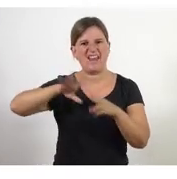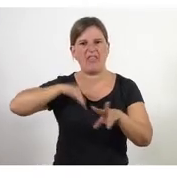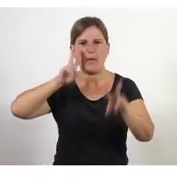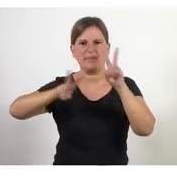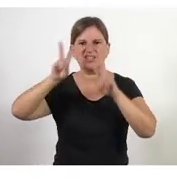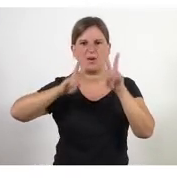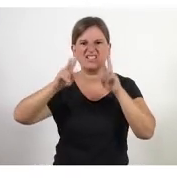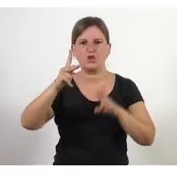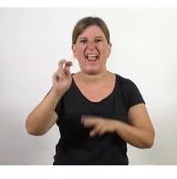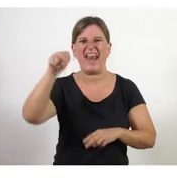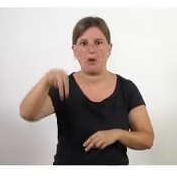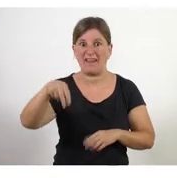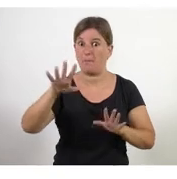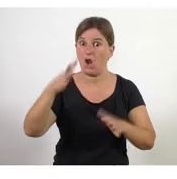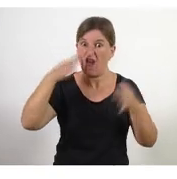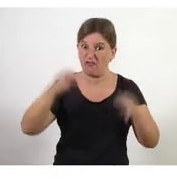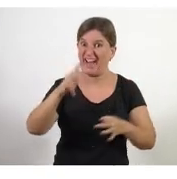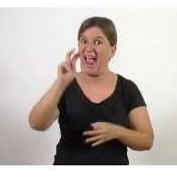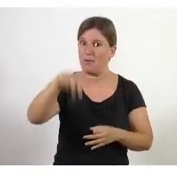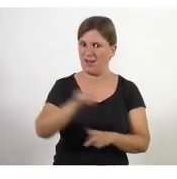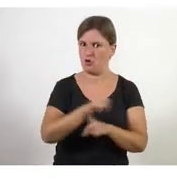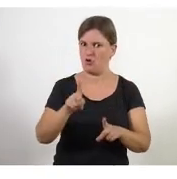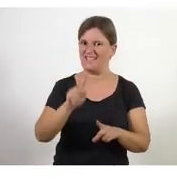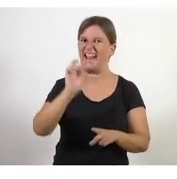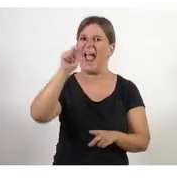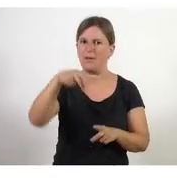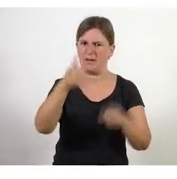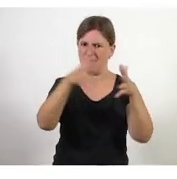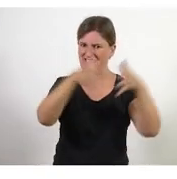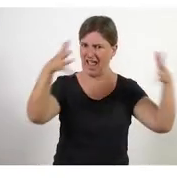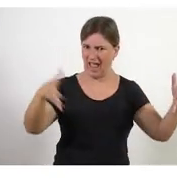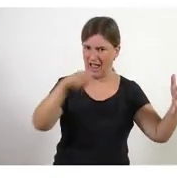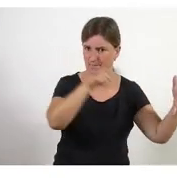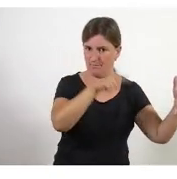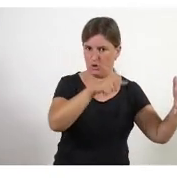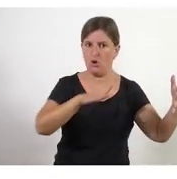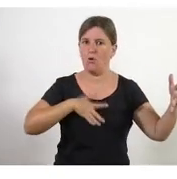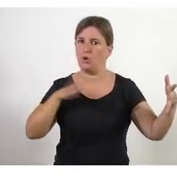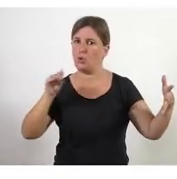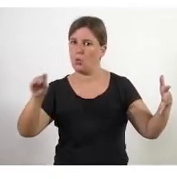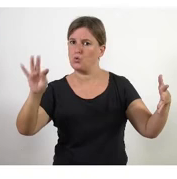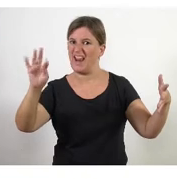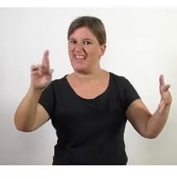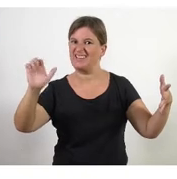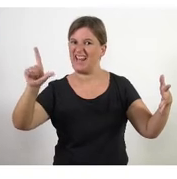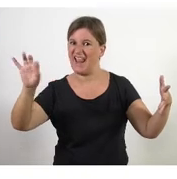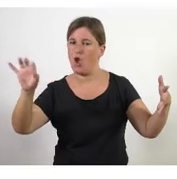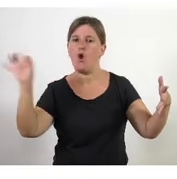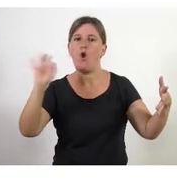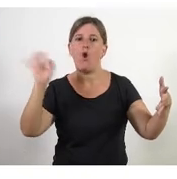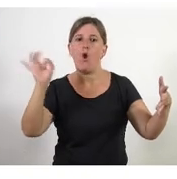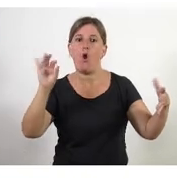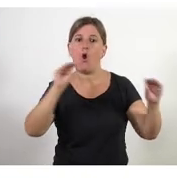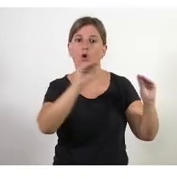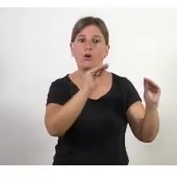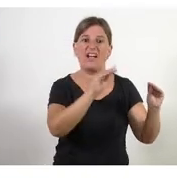però no és Canvan Canvan és una cosa molt més àmplica pots utilitzar Trello igual que pots utilitzar el teu